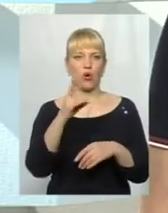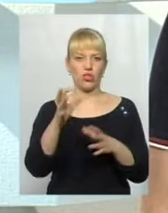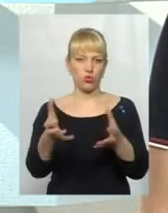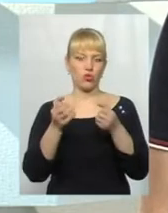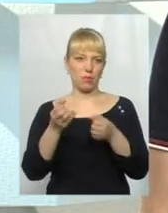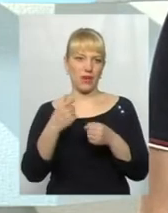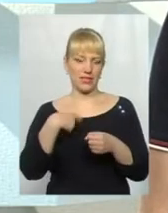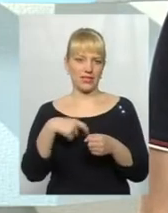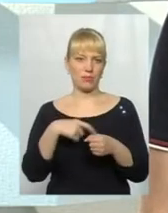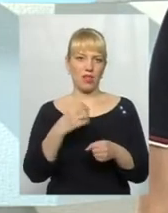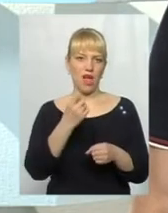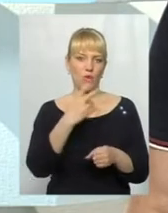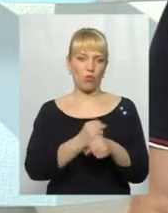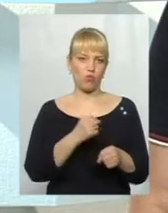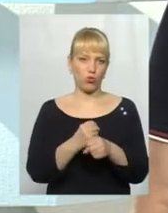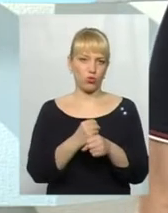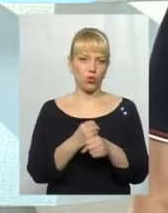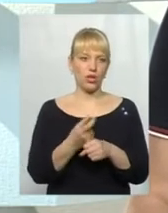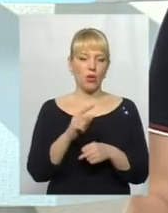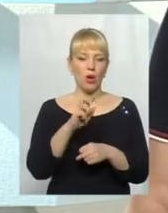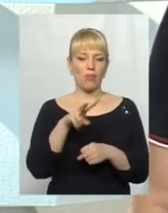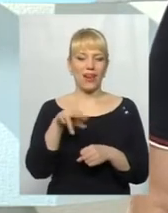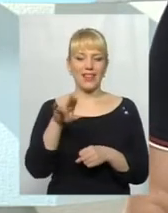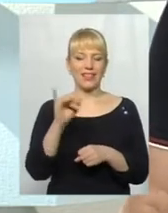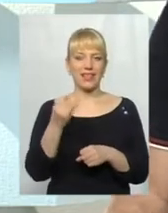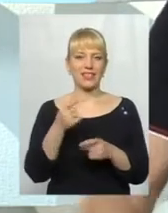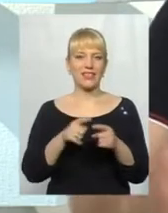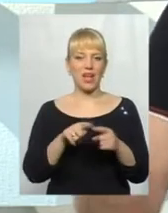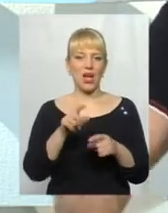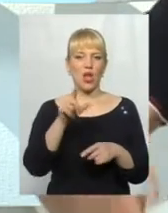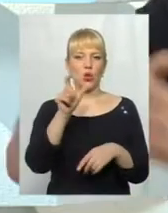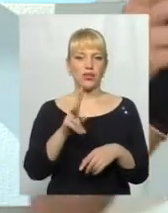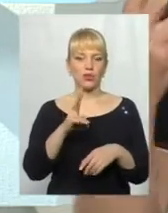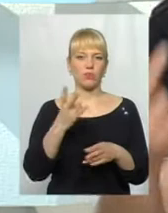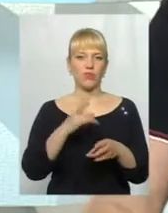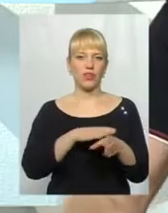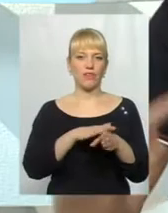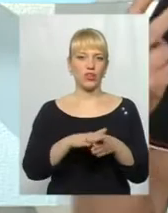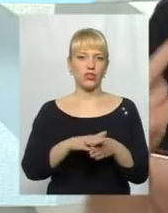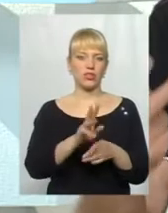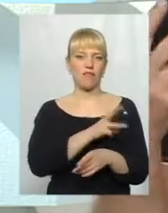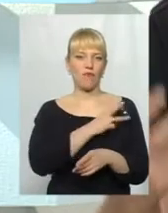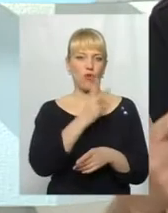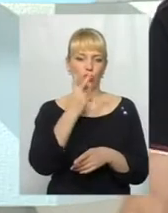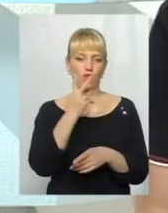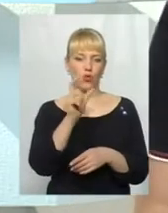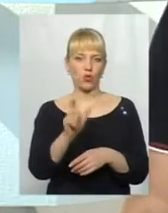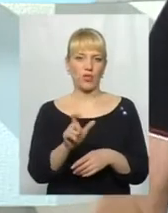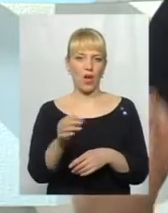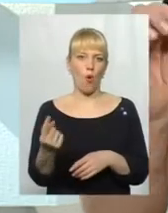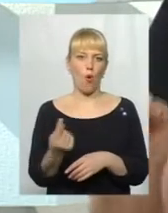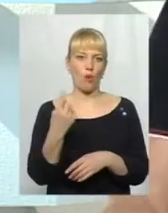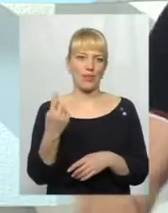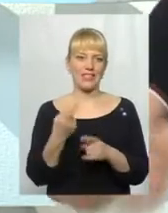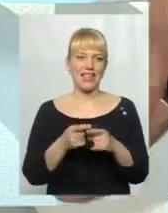загородній приймається на роботу. Тому Блідий це людина, яка має виконати волю конкретних двох людей в області.